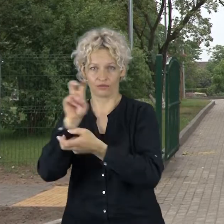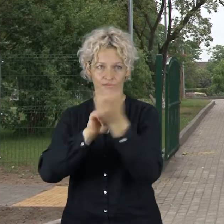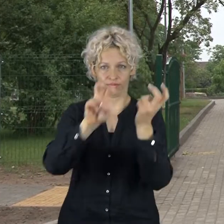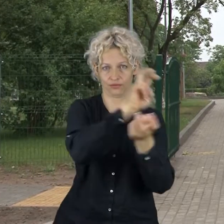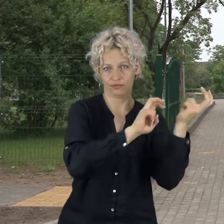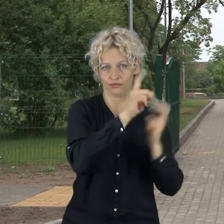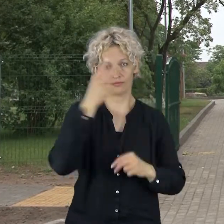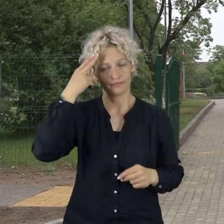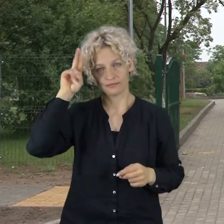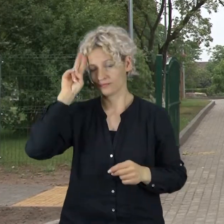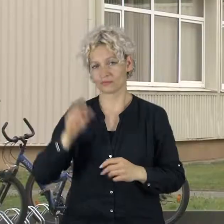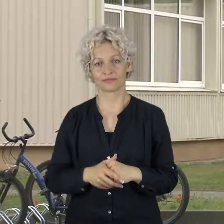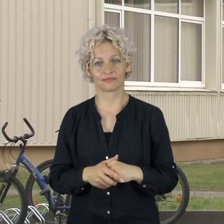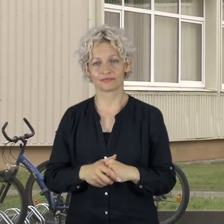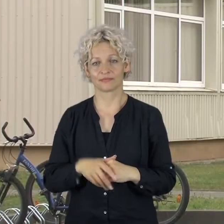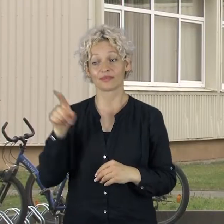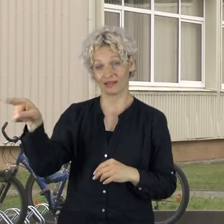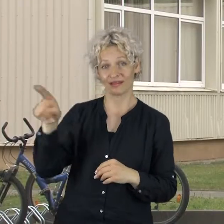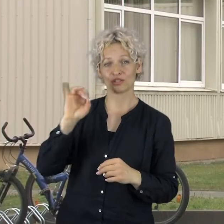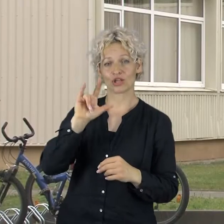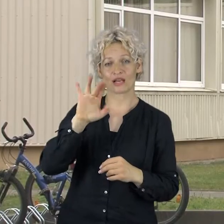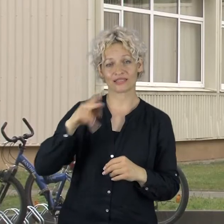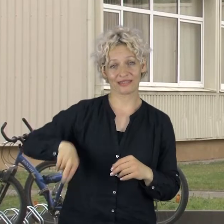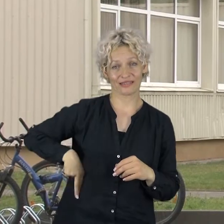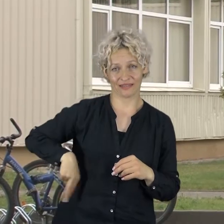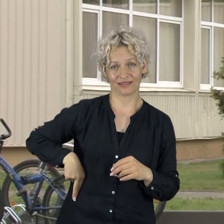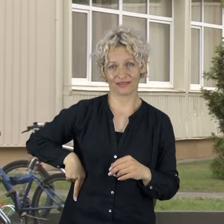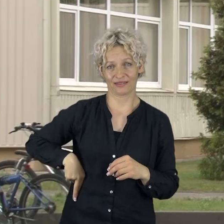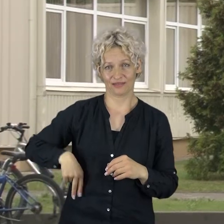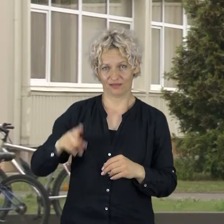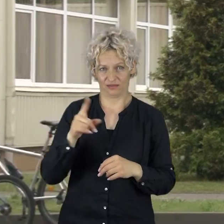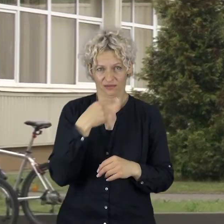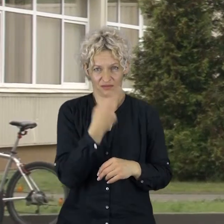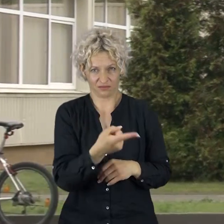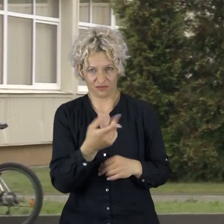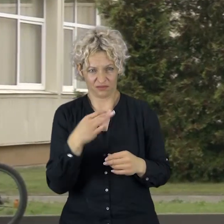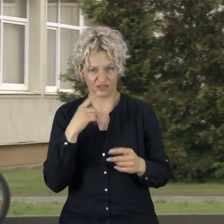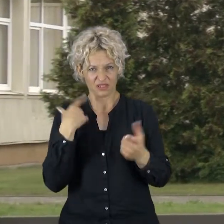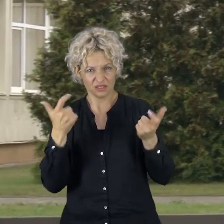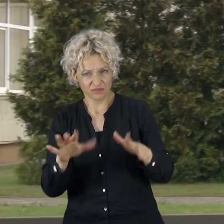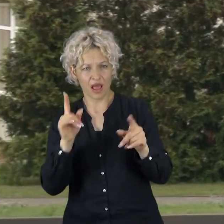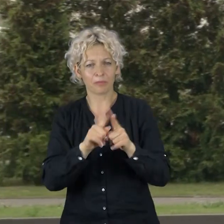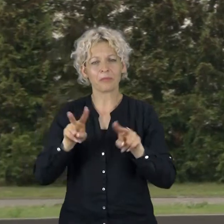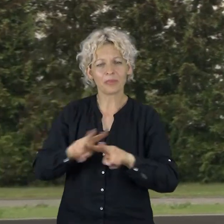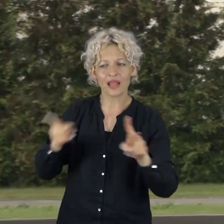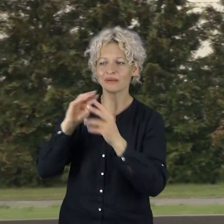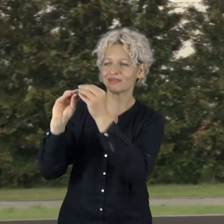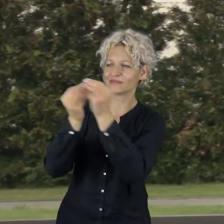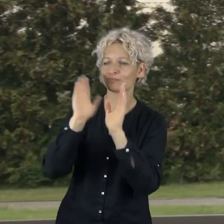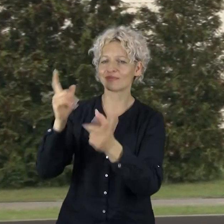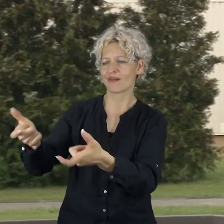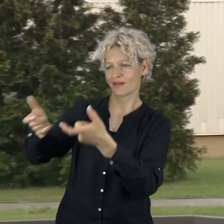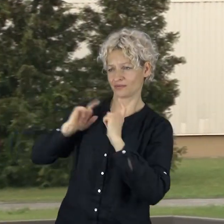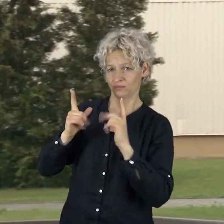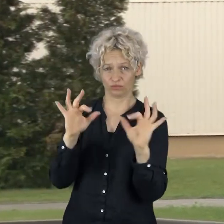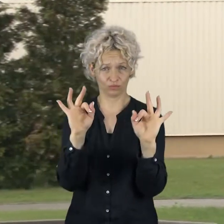namų šaltinis direktoriaus regimanto dirmeikio, nei savivaldybė, nei ministerija su jo vadovaujama įstaiga nederno absoliučiai